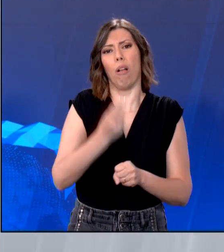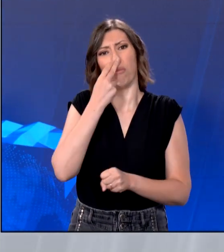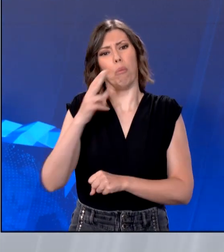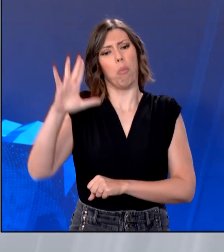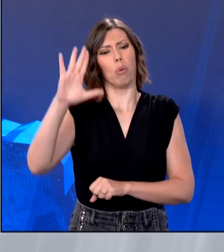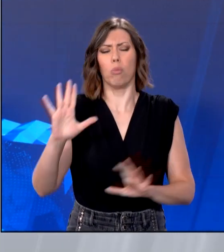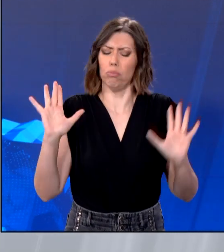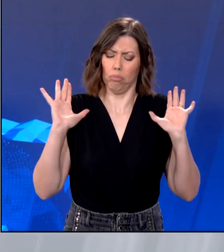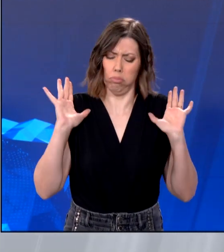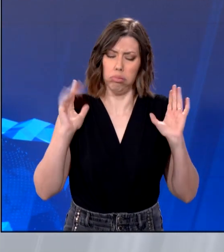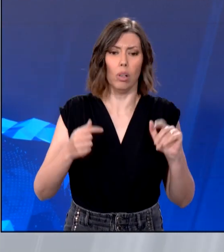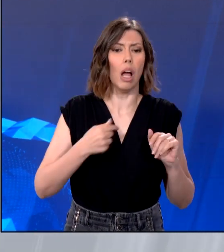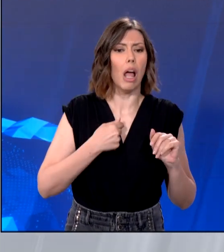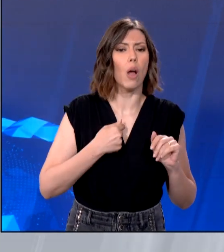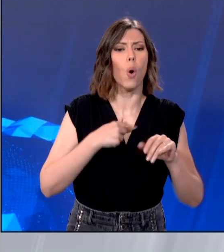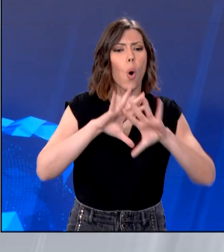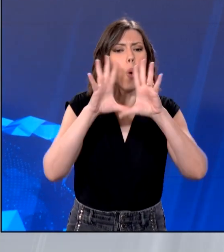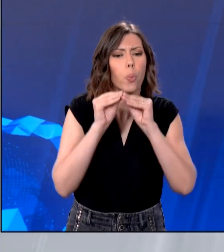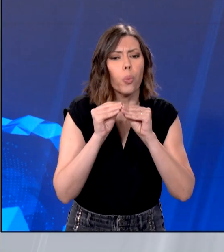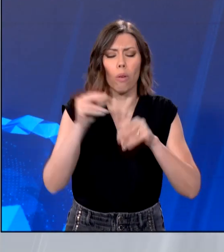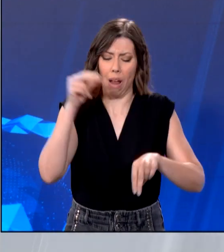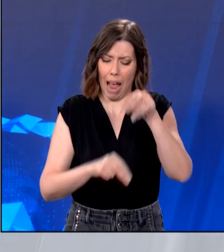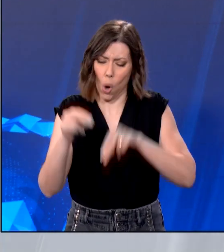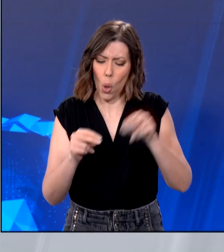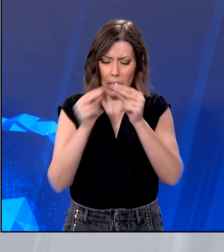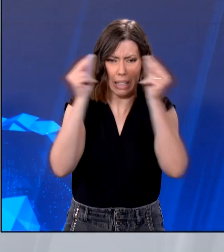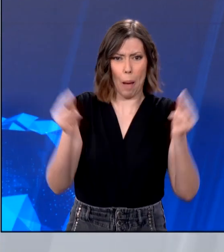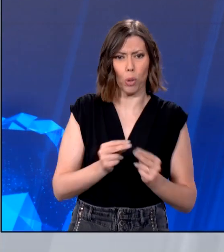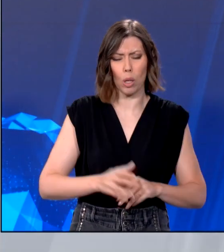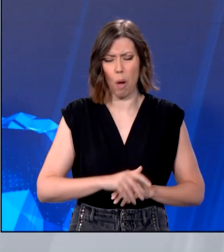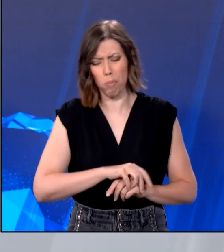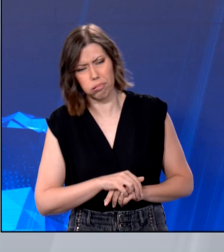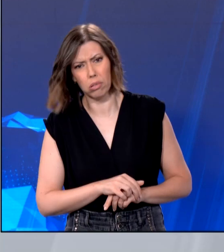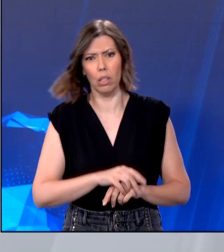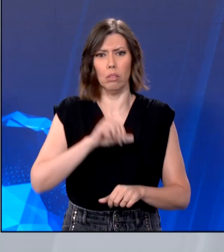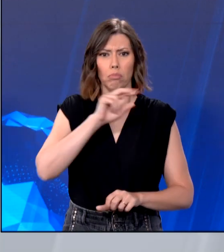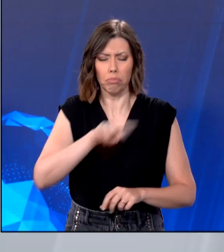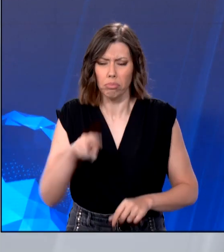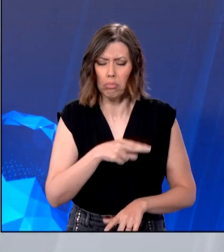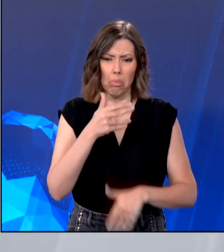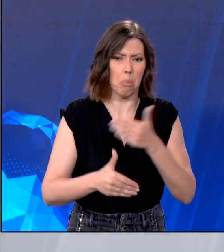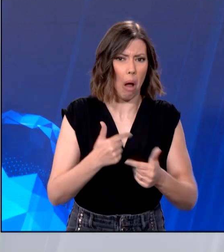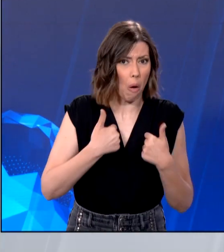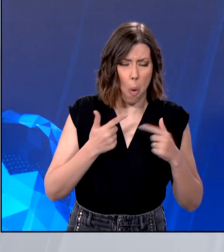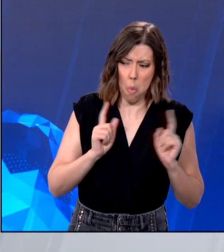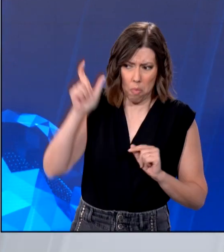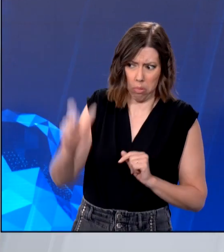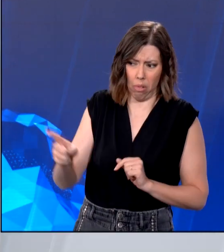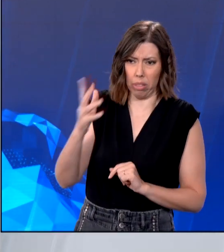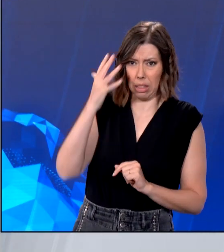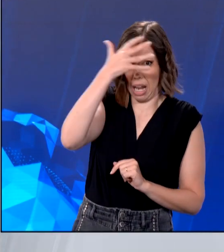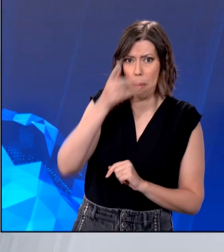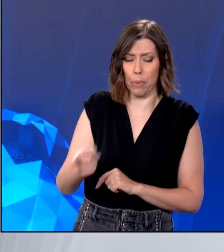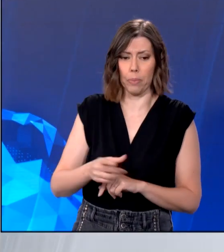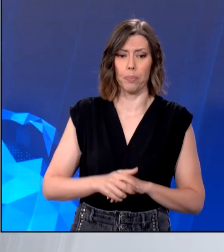Εν το μεταξύ, ομοσπονδιακή δικαστή στη Φλόριντα, που εξετάζει το θέμα της φύλαξης